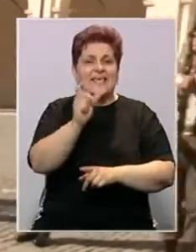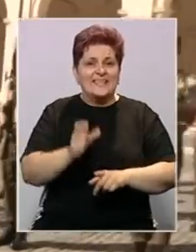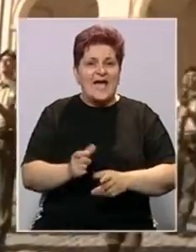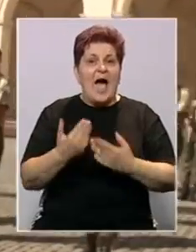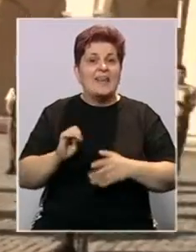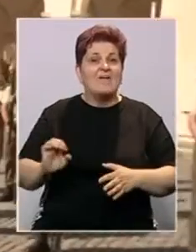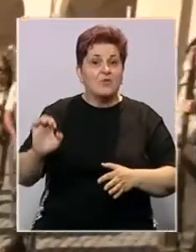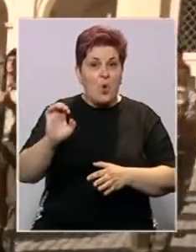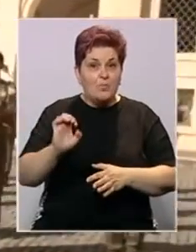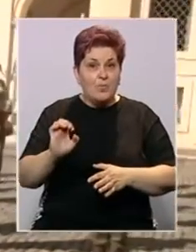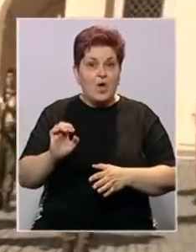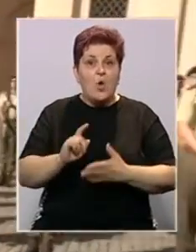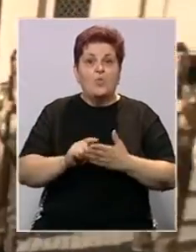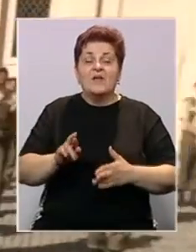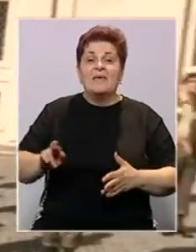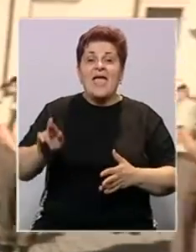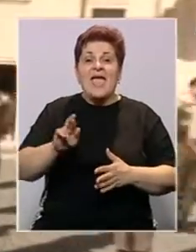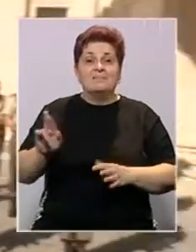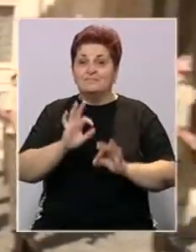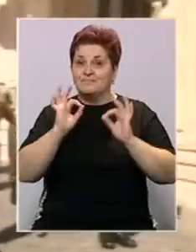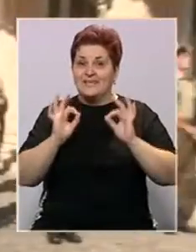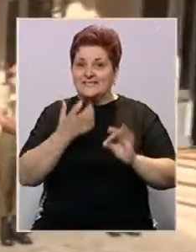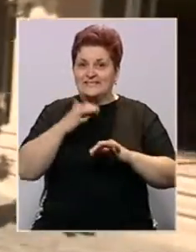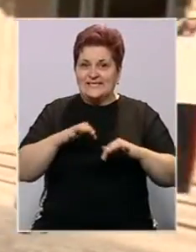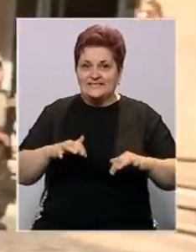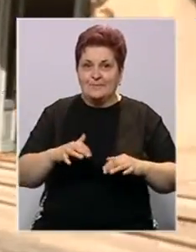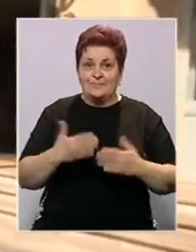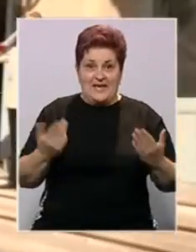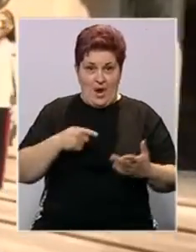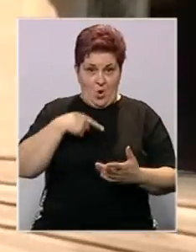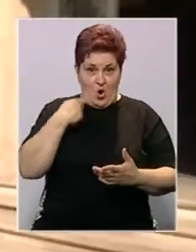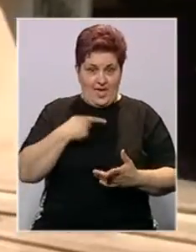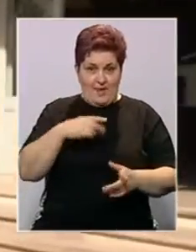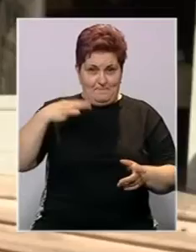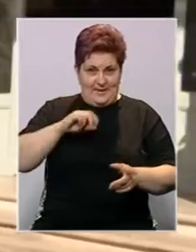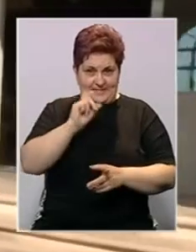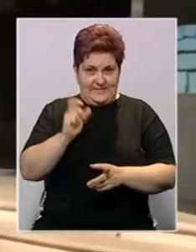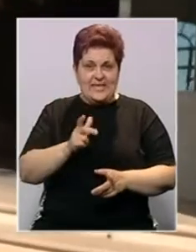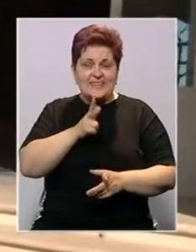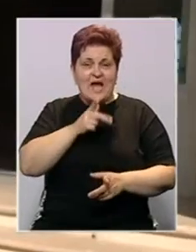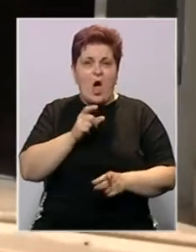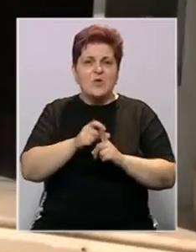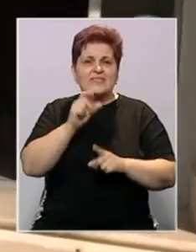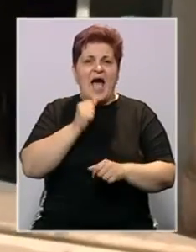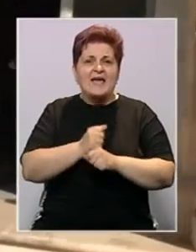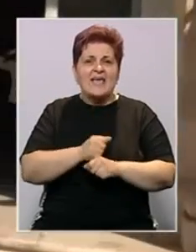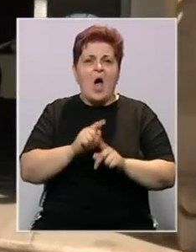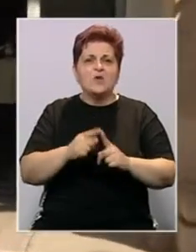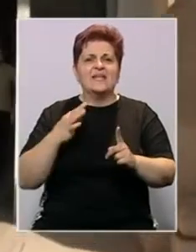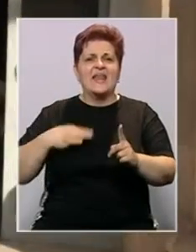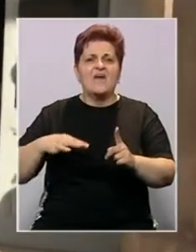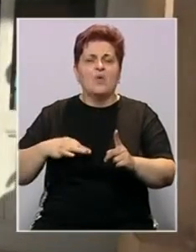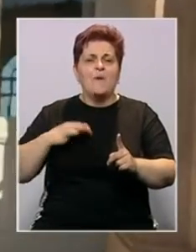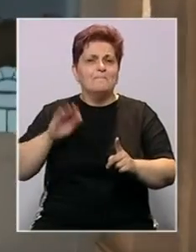za Italiju, ali i Evropu, u vrijeme ekonomske neizvjesnosti i krize. Kako je saopšteno, Materella je zatražio Dragija da ostane na